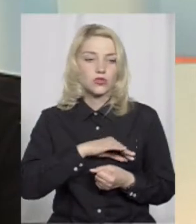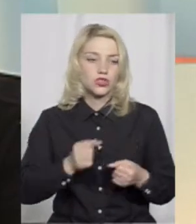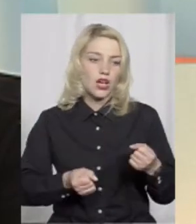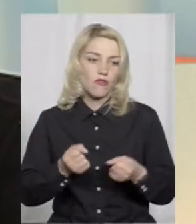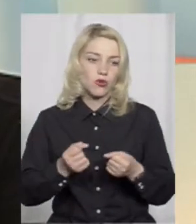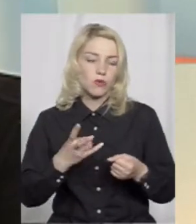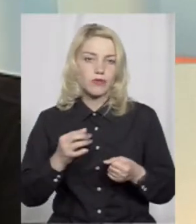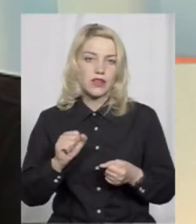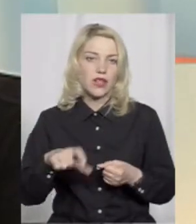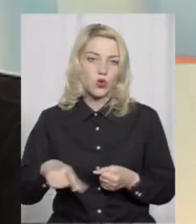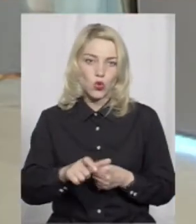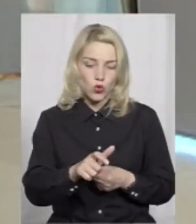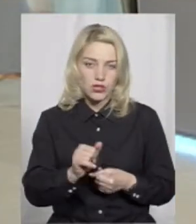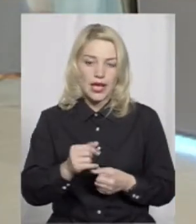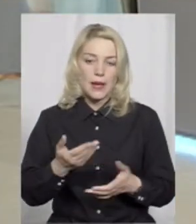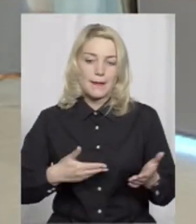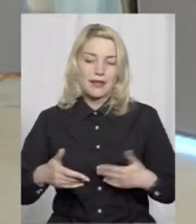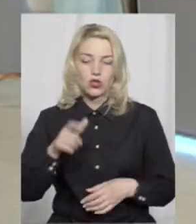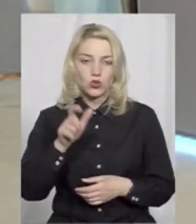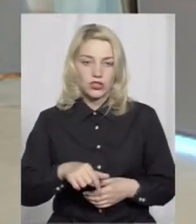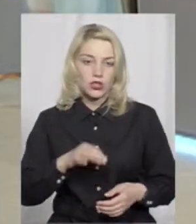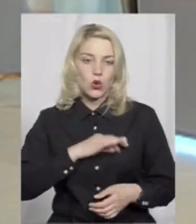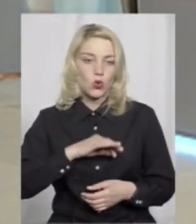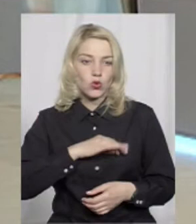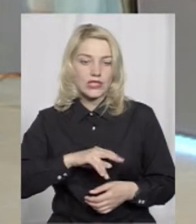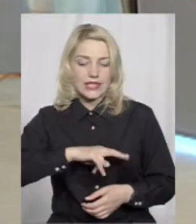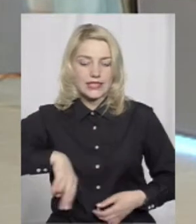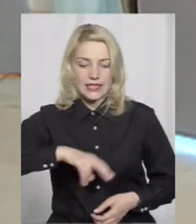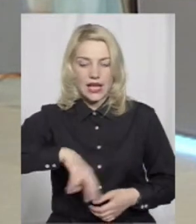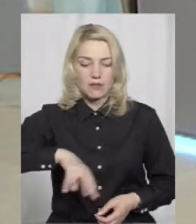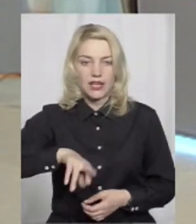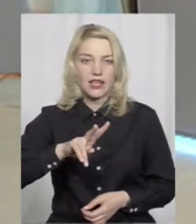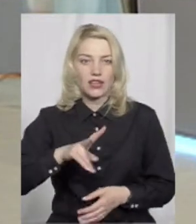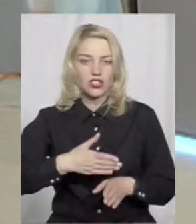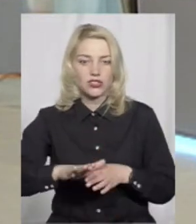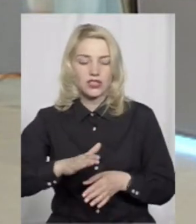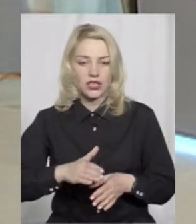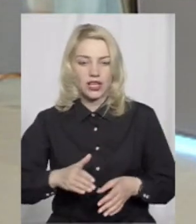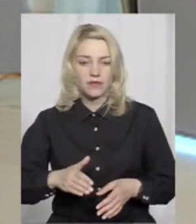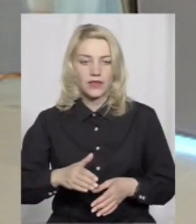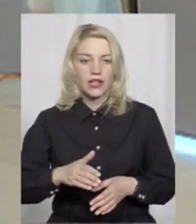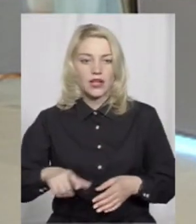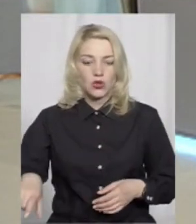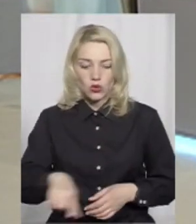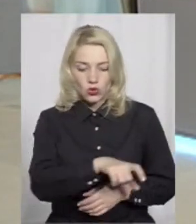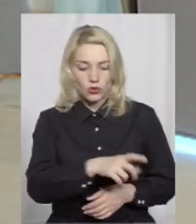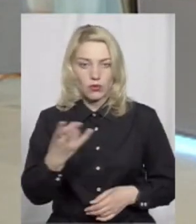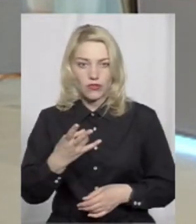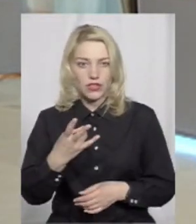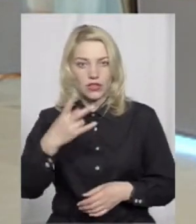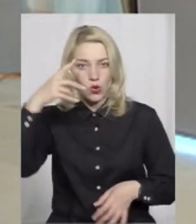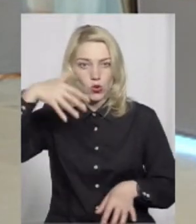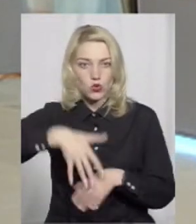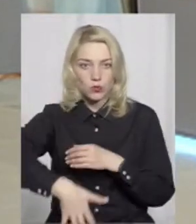автомобілем на дорозі, і пішохід, користуючись зеброю, як проїжджою частиною, він повинен це розуміти